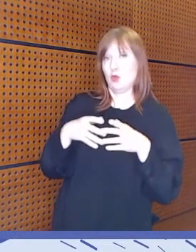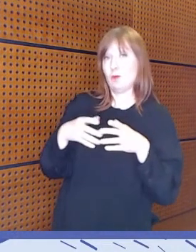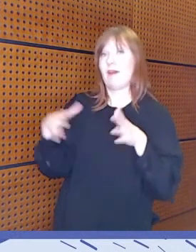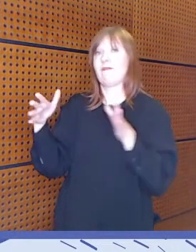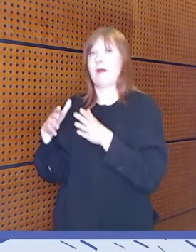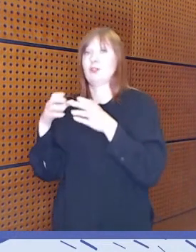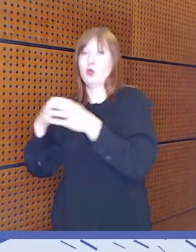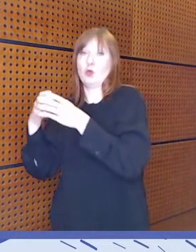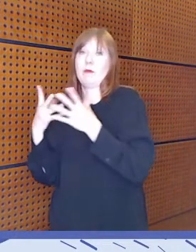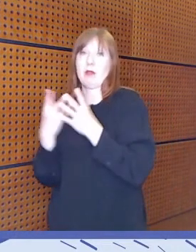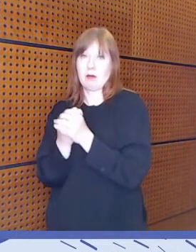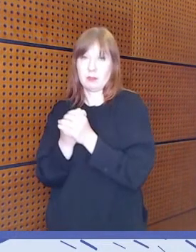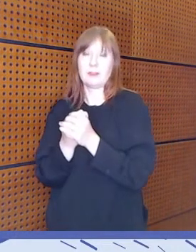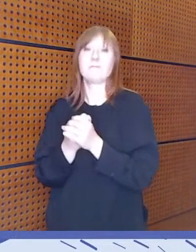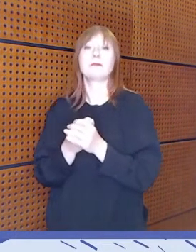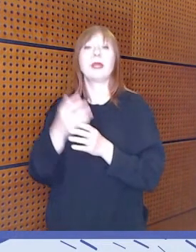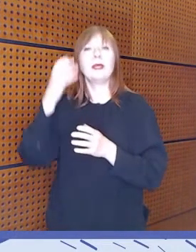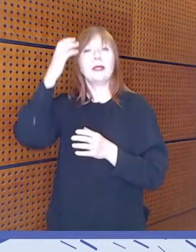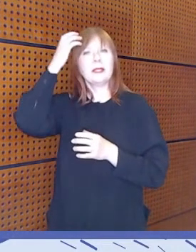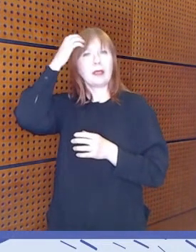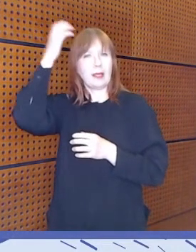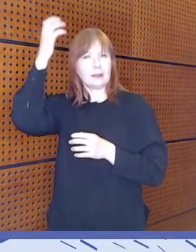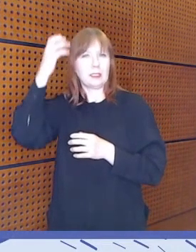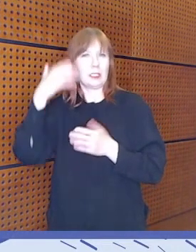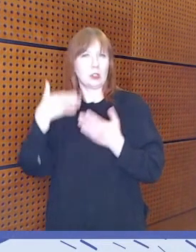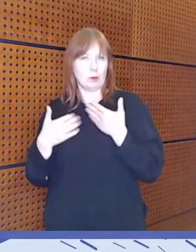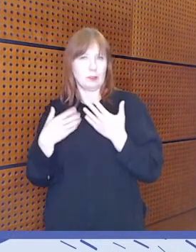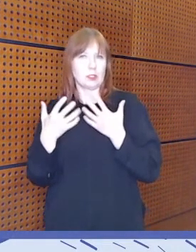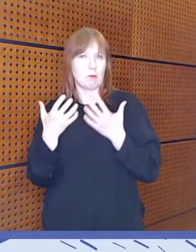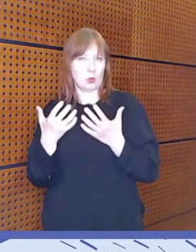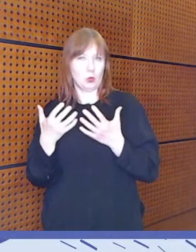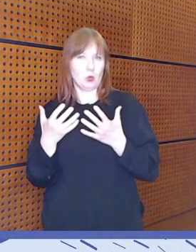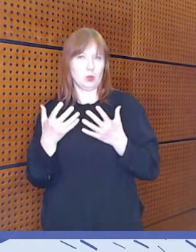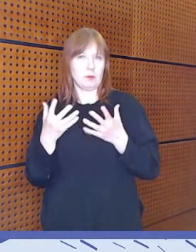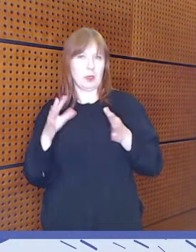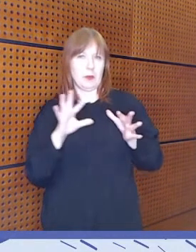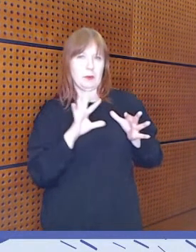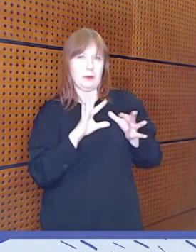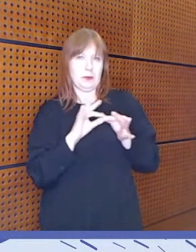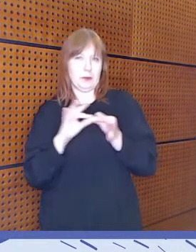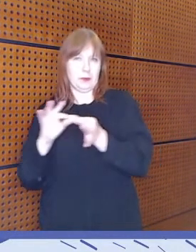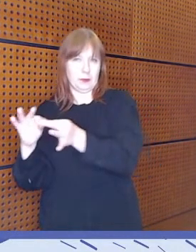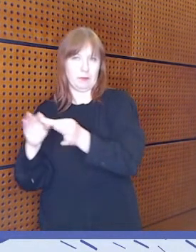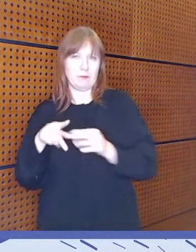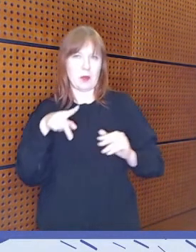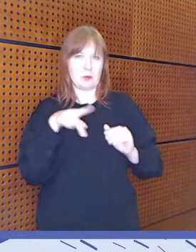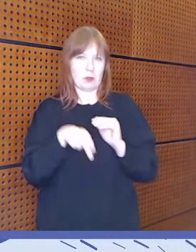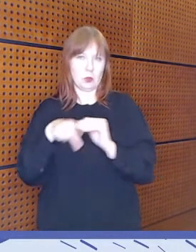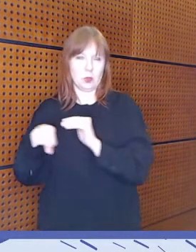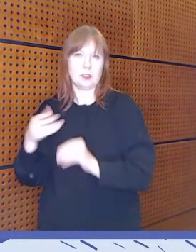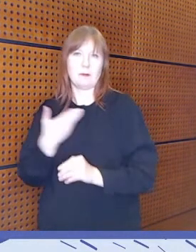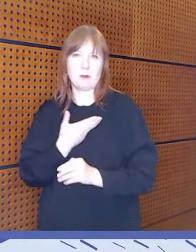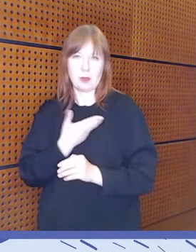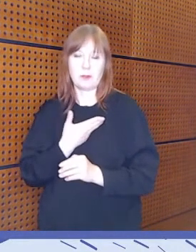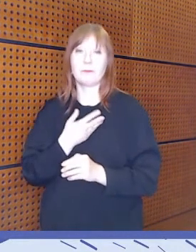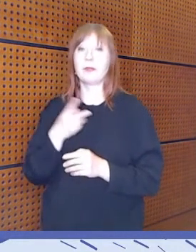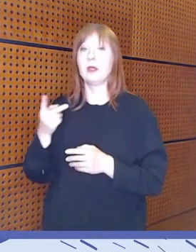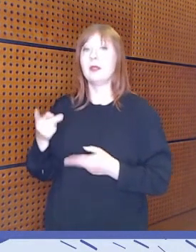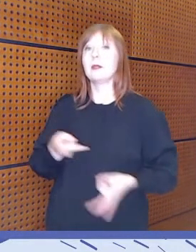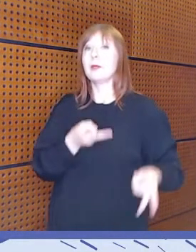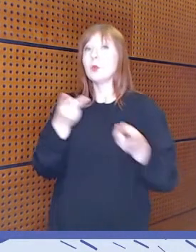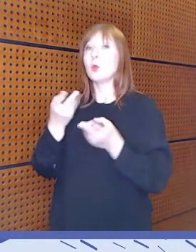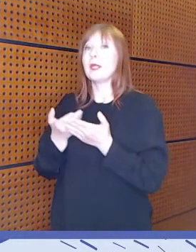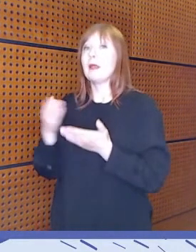puuttuminen sitten tekee siitä toiminnasta aika katkonaista. Rahoituksen osalta tämä julkinen rahoitus, niin sitä